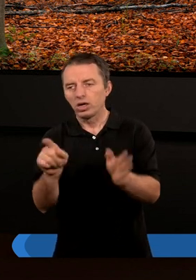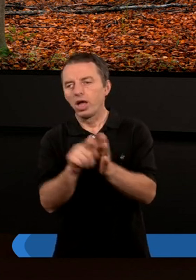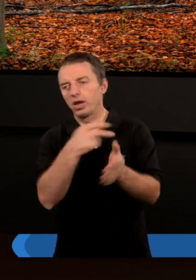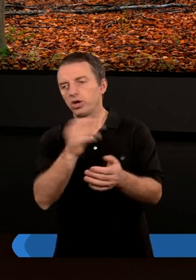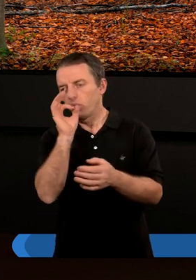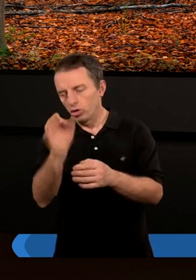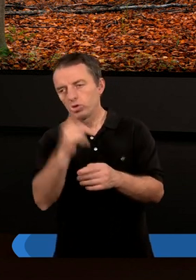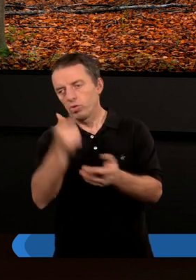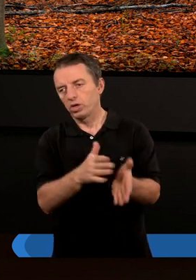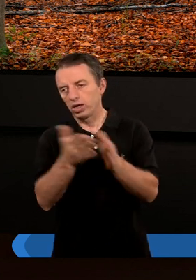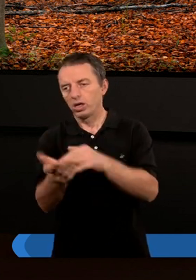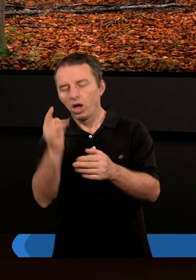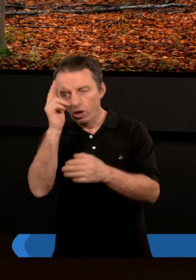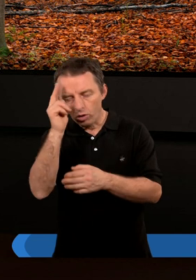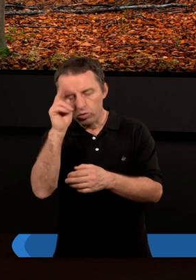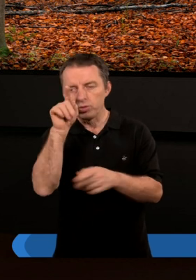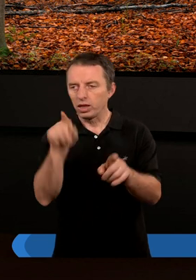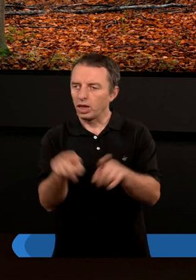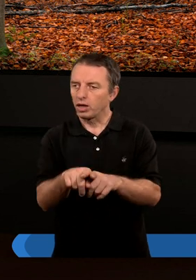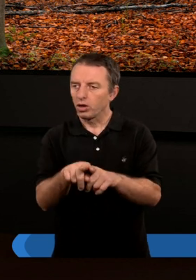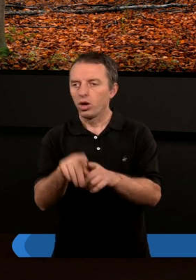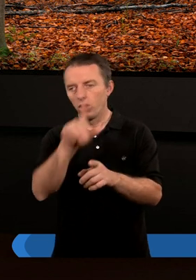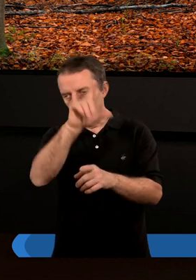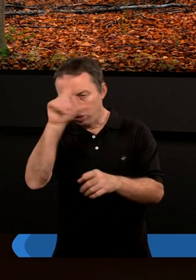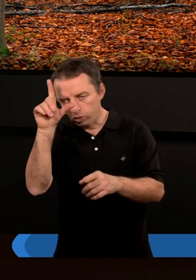naszego dobra. Ale z drugiej strony rozumie też